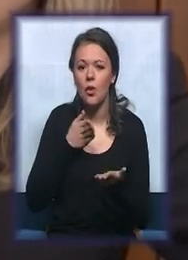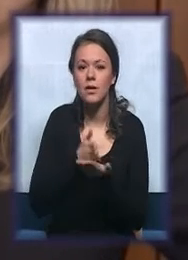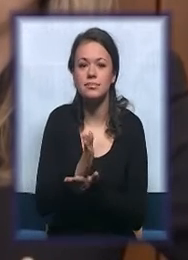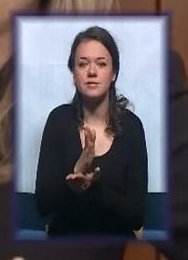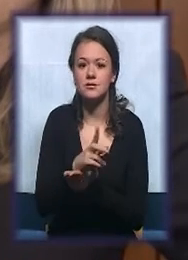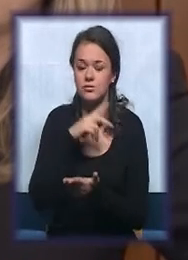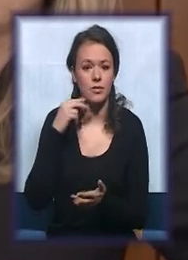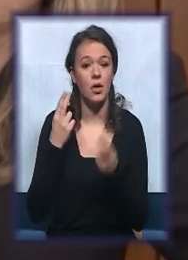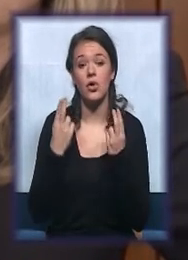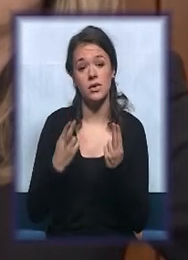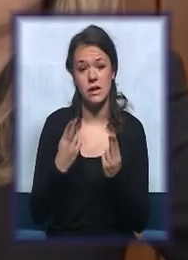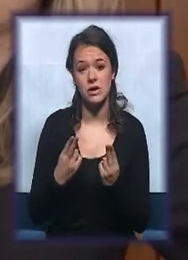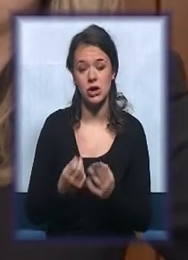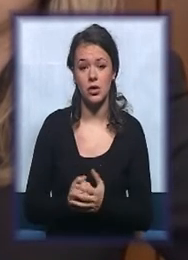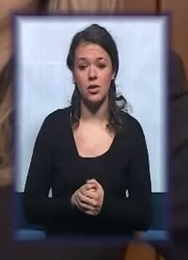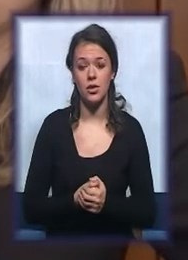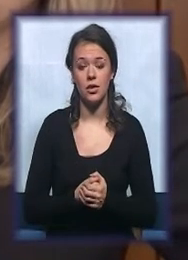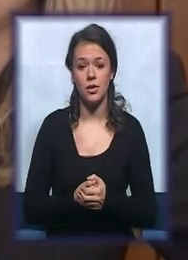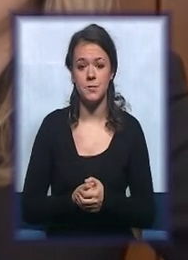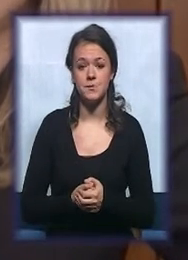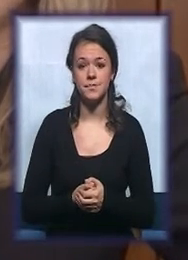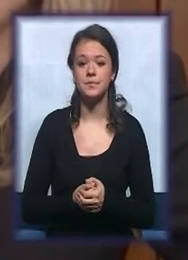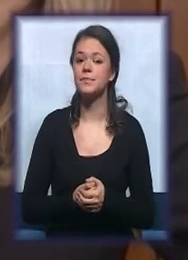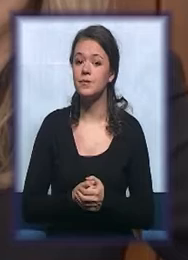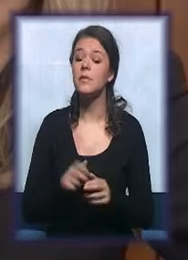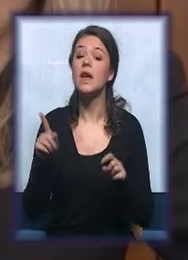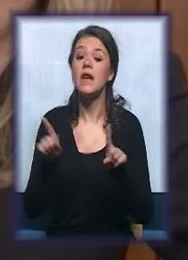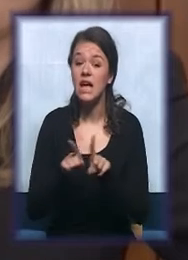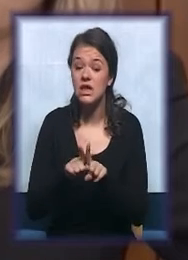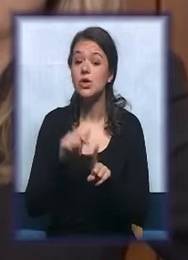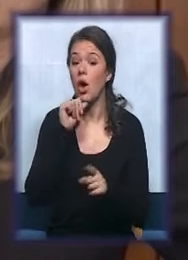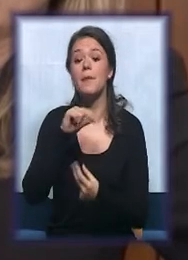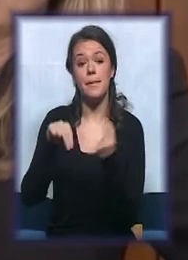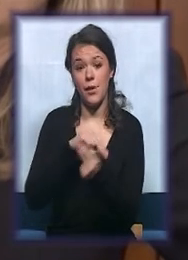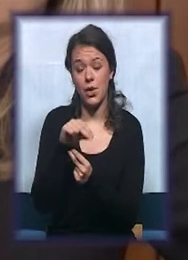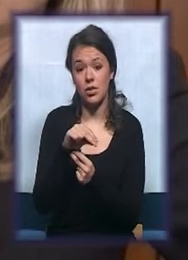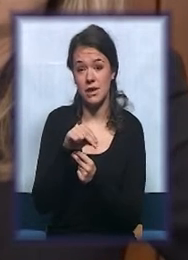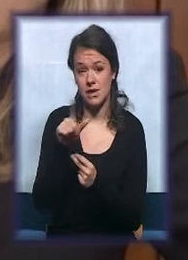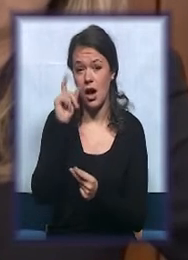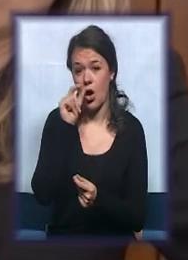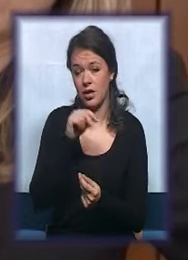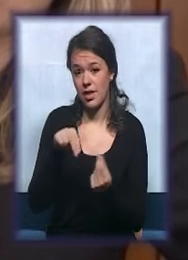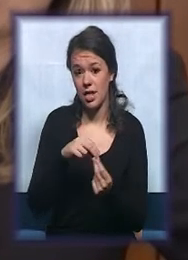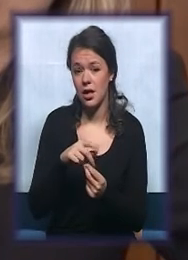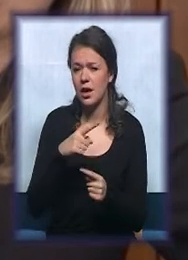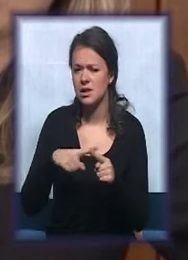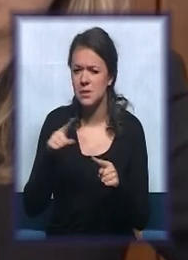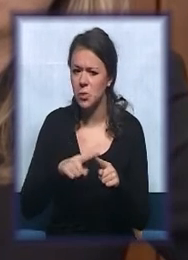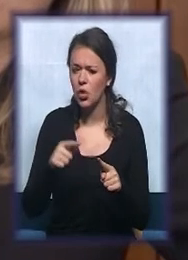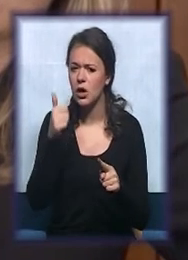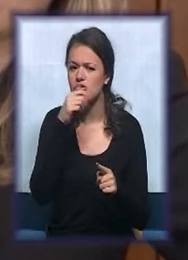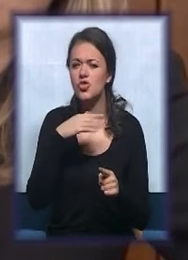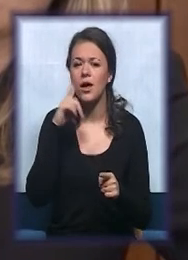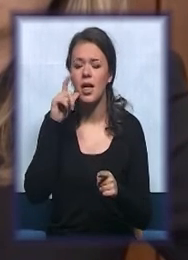značajno i imaju pre svega porodici i sami roditelji, jer je jako teško